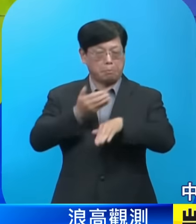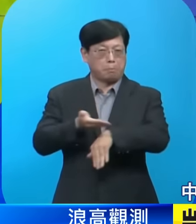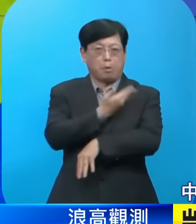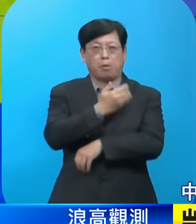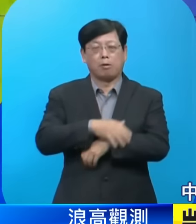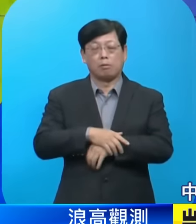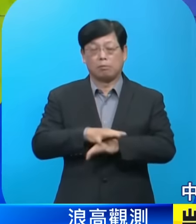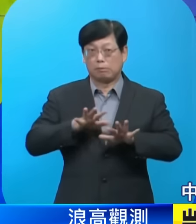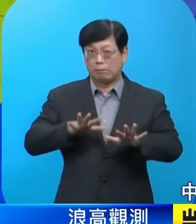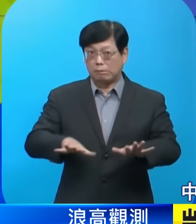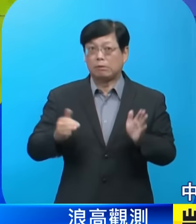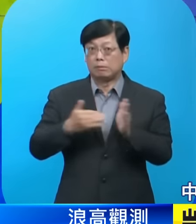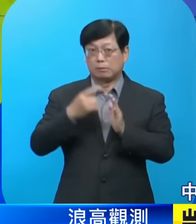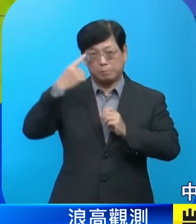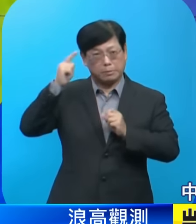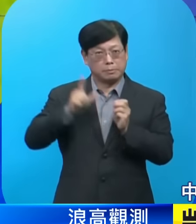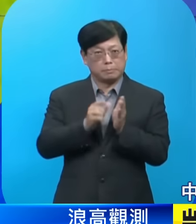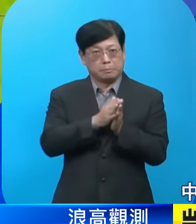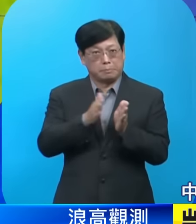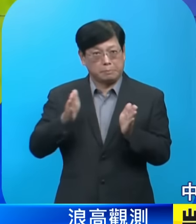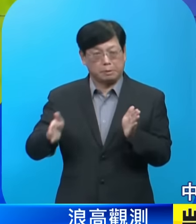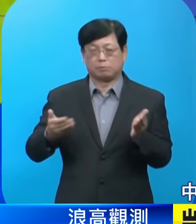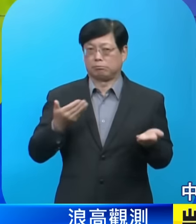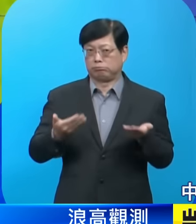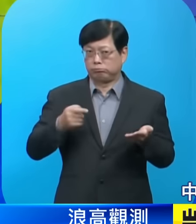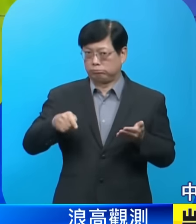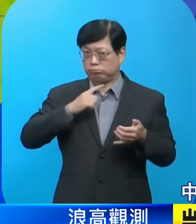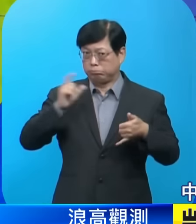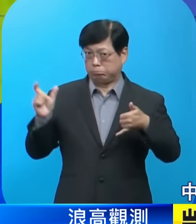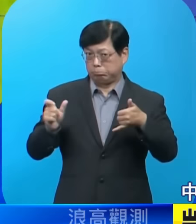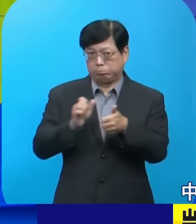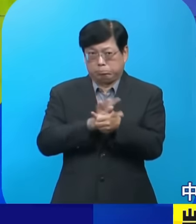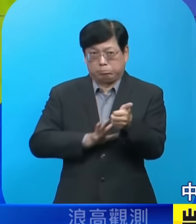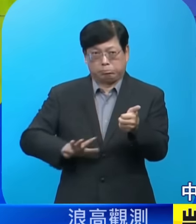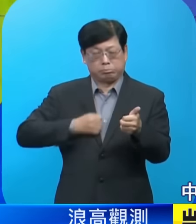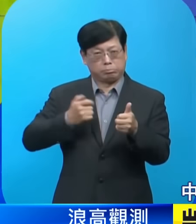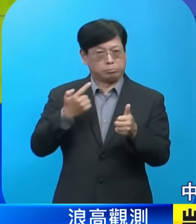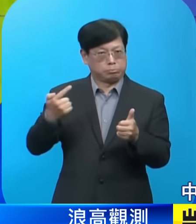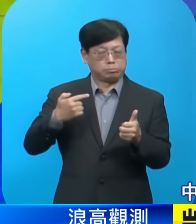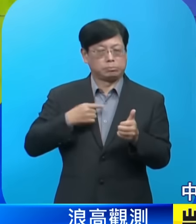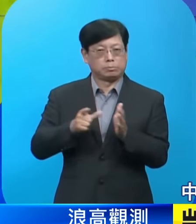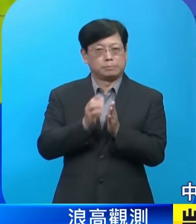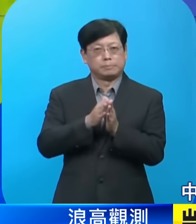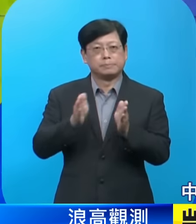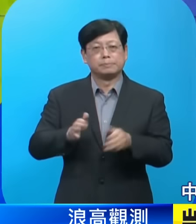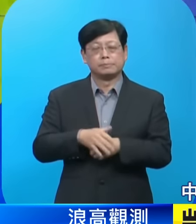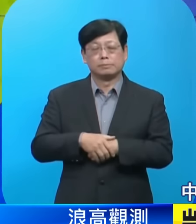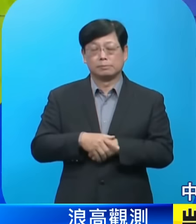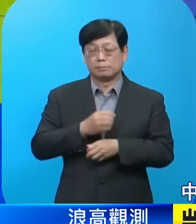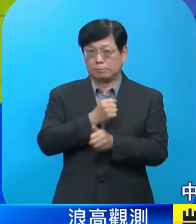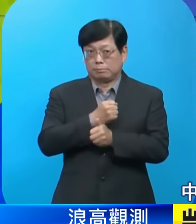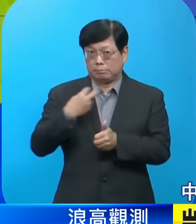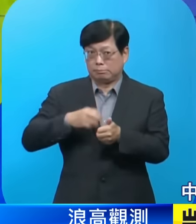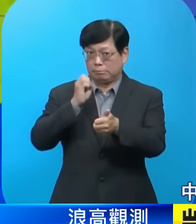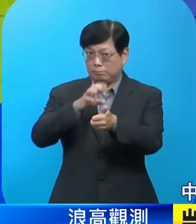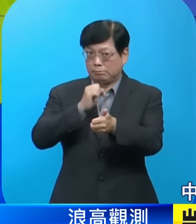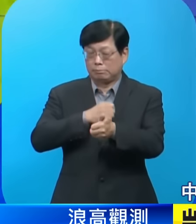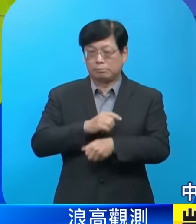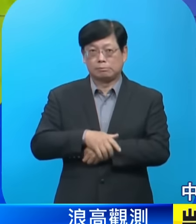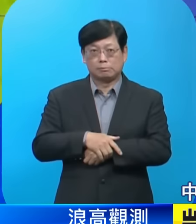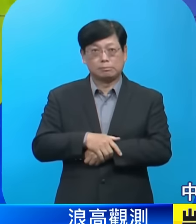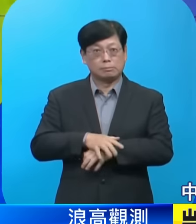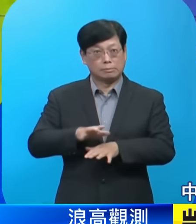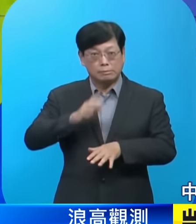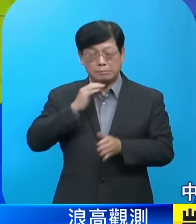因此從今天到明天這段時間將會是這個颱風影響台灣最大的時候我們要特別的提醒是這個